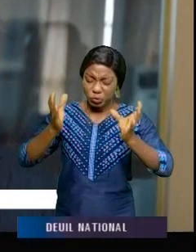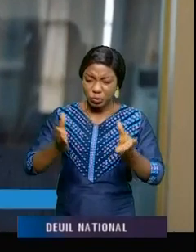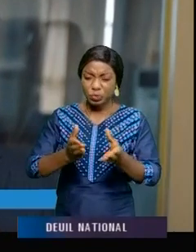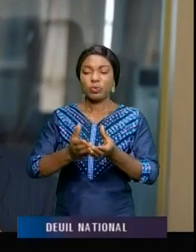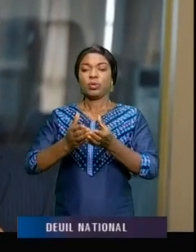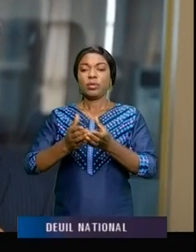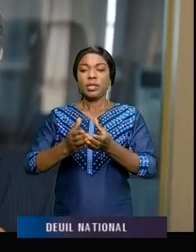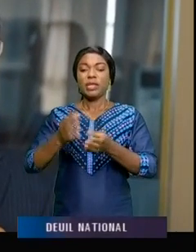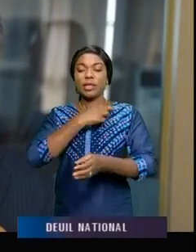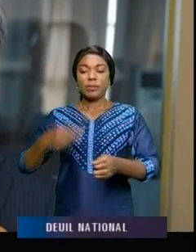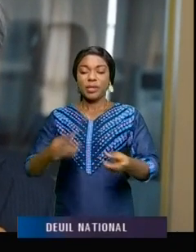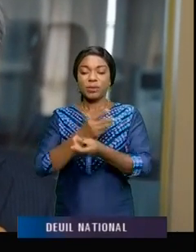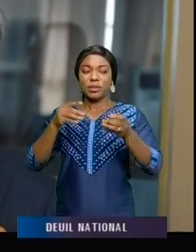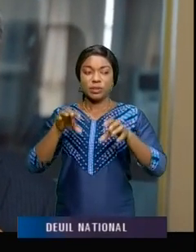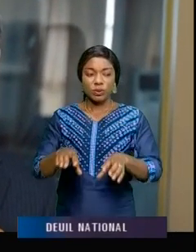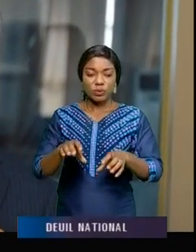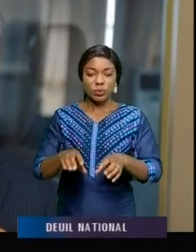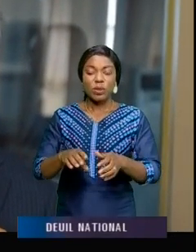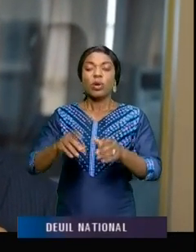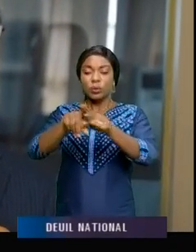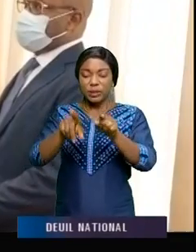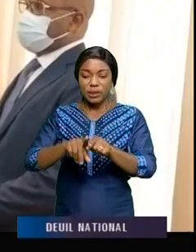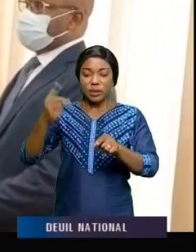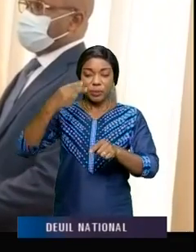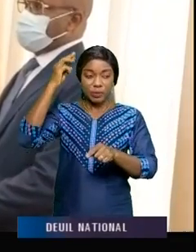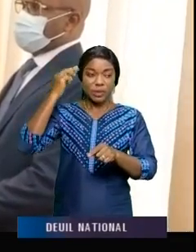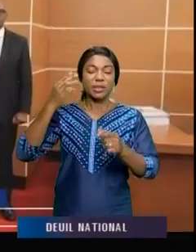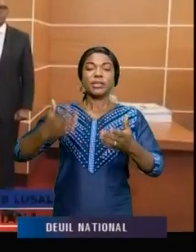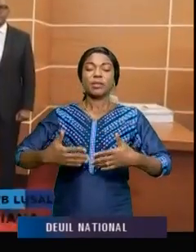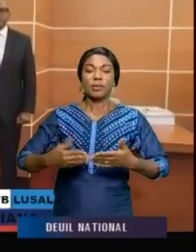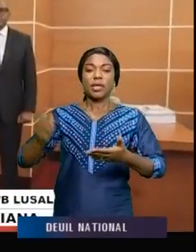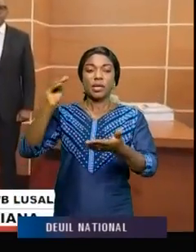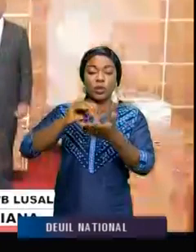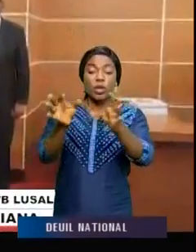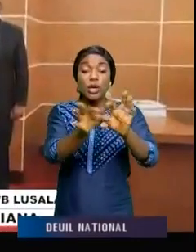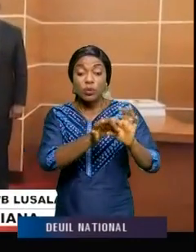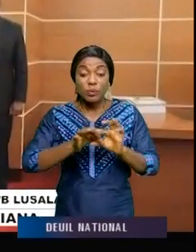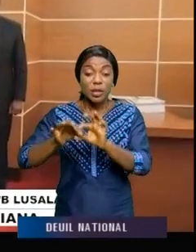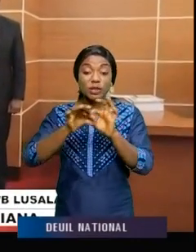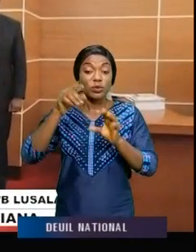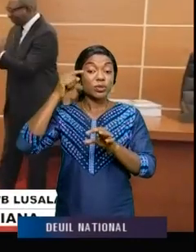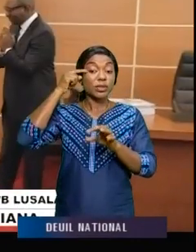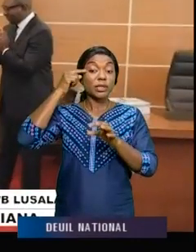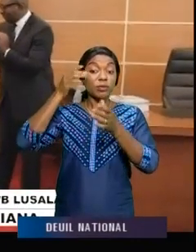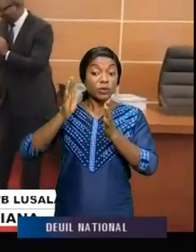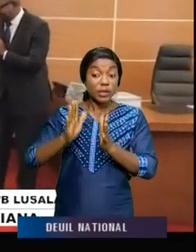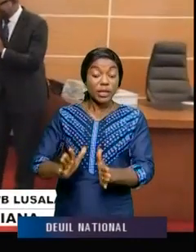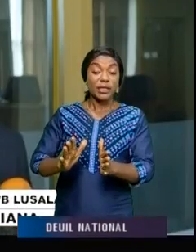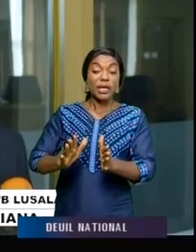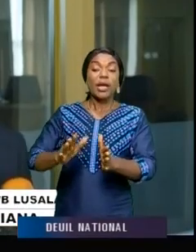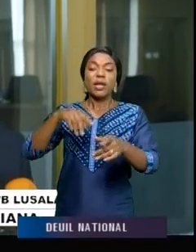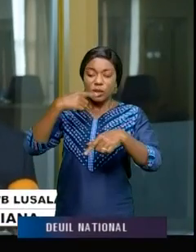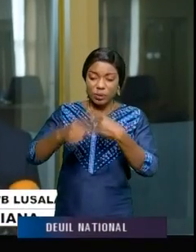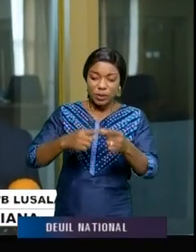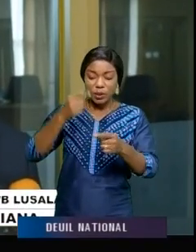Président de la République ainsi que le Premier ministre nouvellement nommé. Il faut noter que la coopération japonaise est déjà à pied d'oeuvre dans la